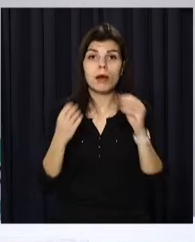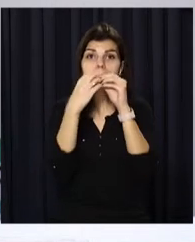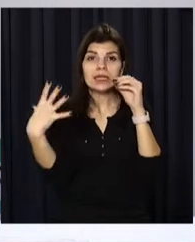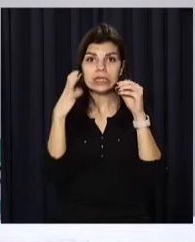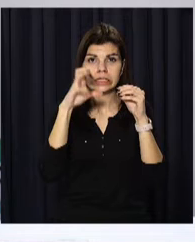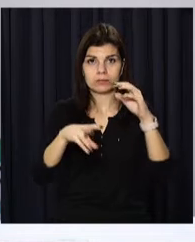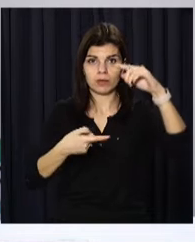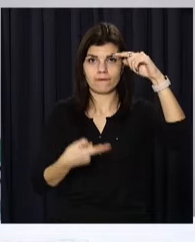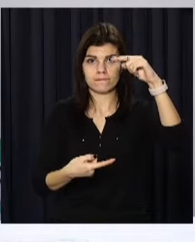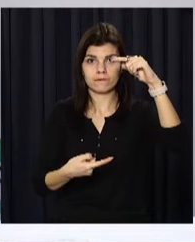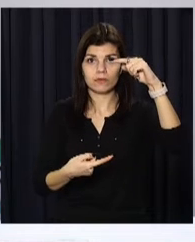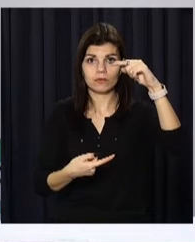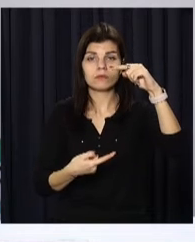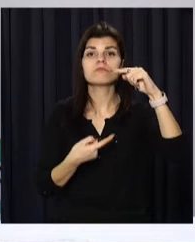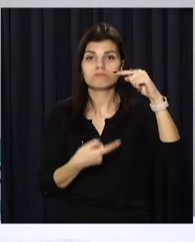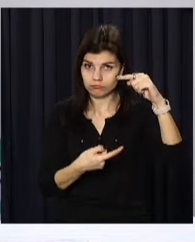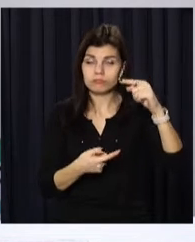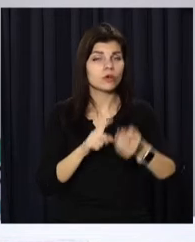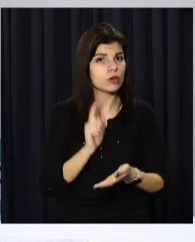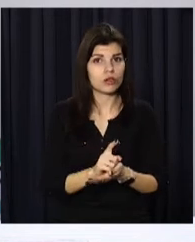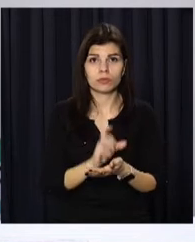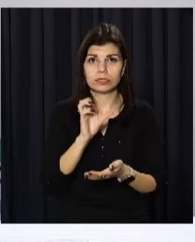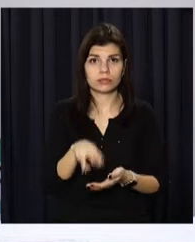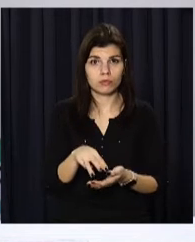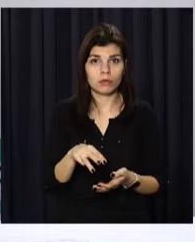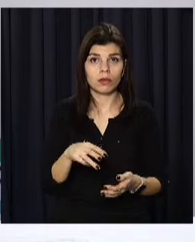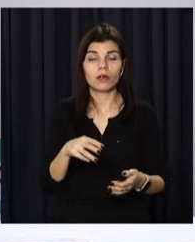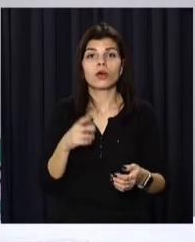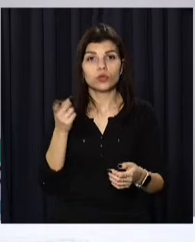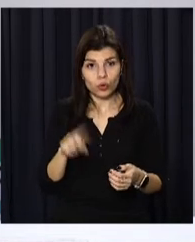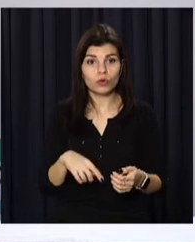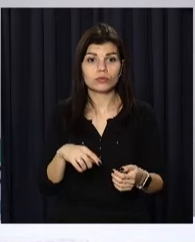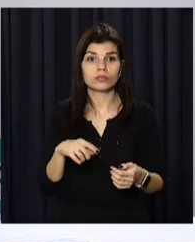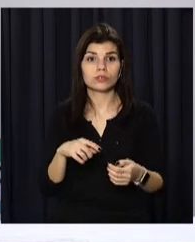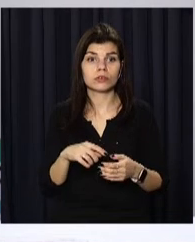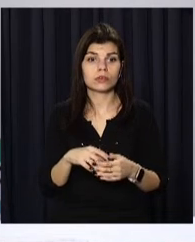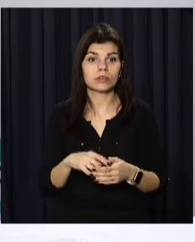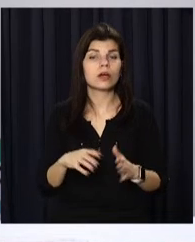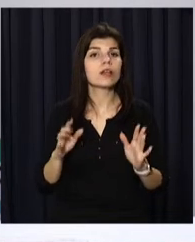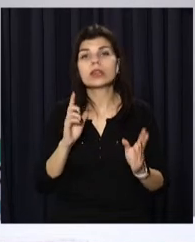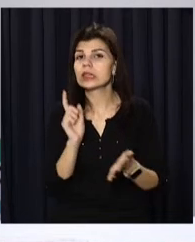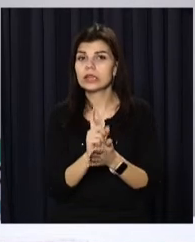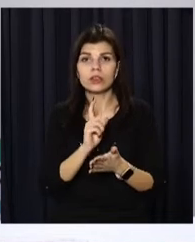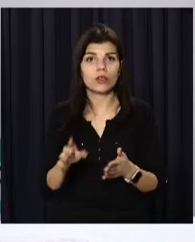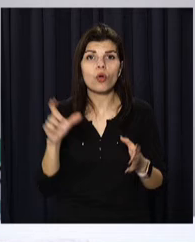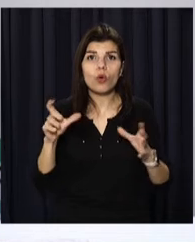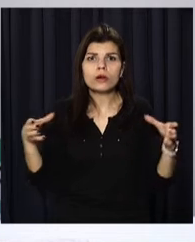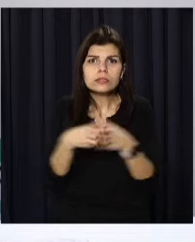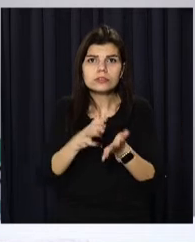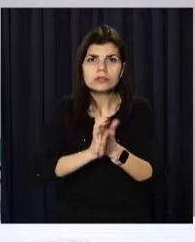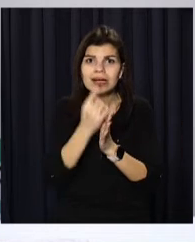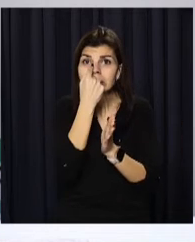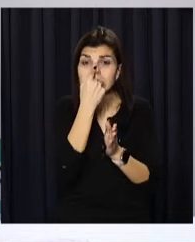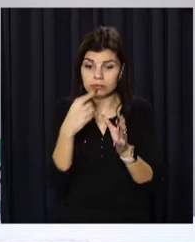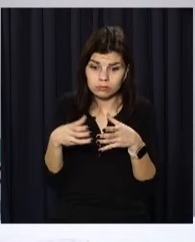сантиметрів літ. Також не повинно бути скупчення людей